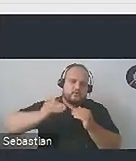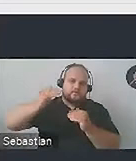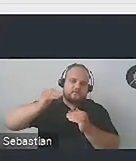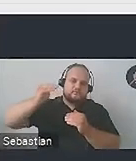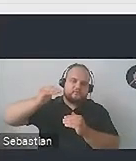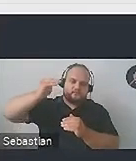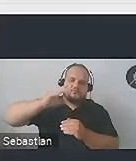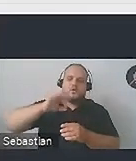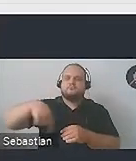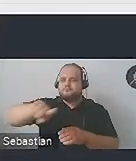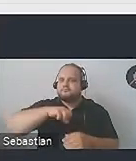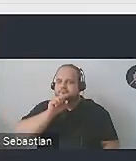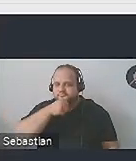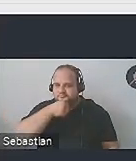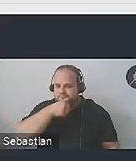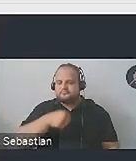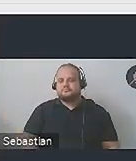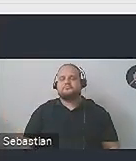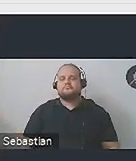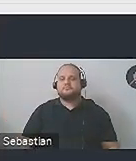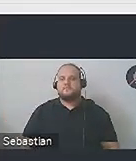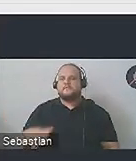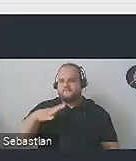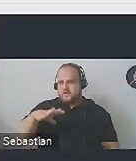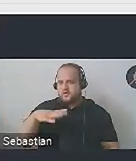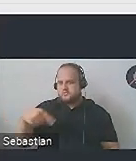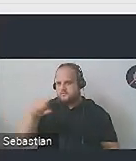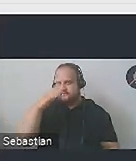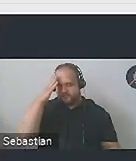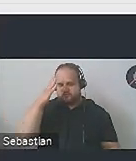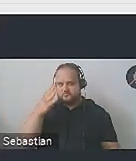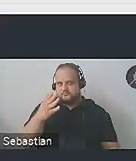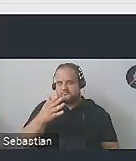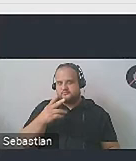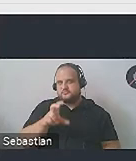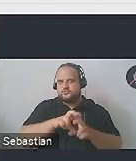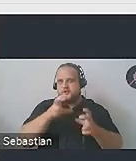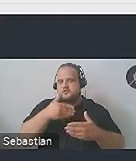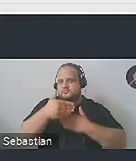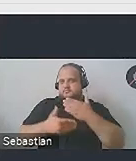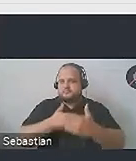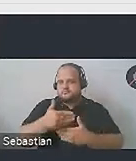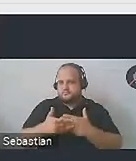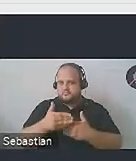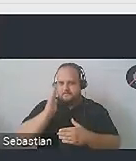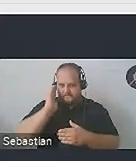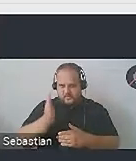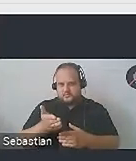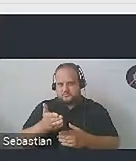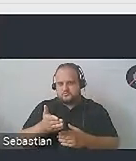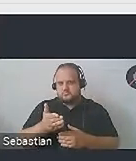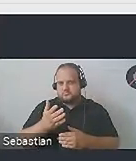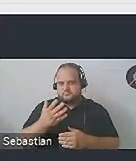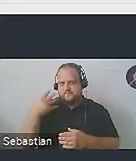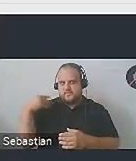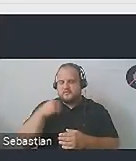prostu ze starzenia się społeczeństwa. Warto wiedzieć, że każdy z nas na jakimś etapie życia, prawdopodobnie będzie to w etapie wieku